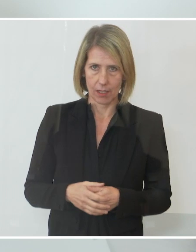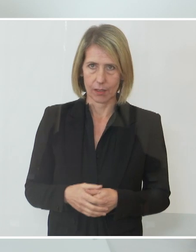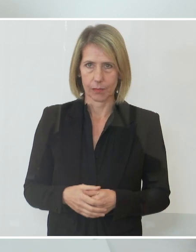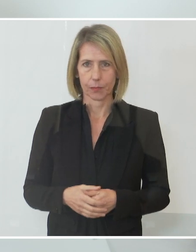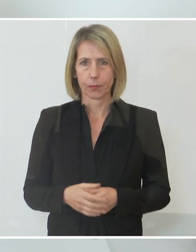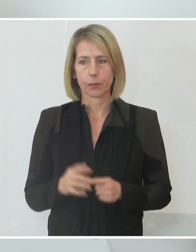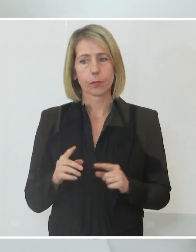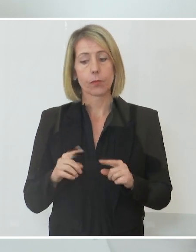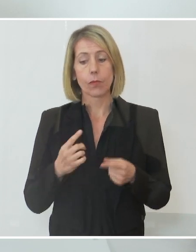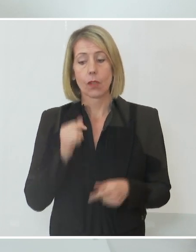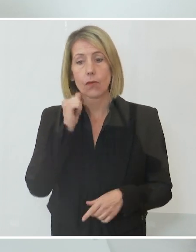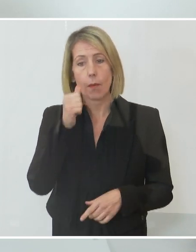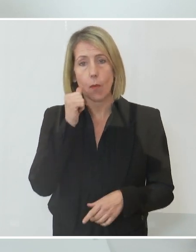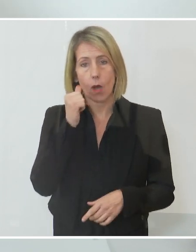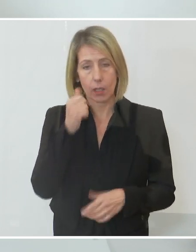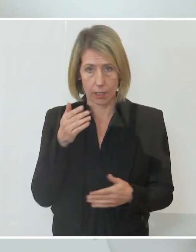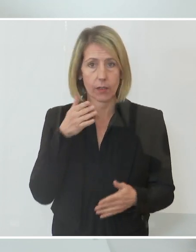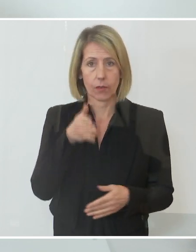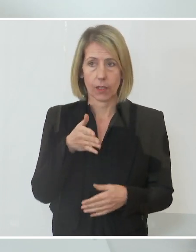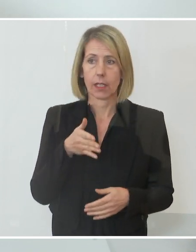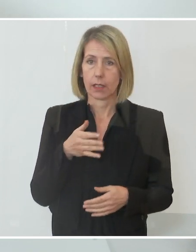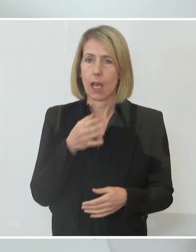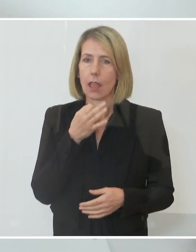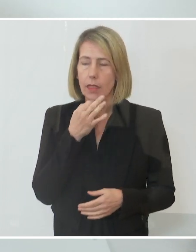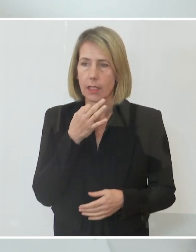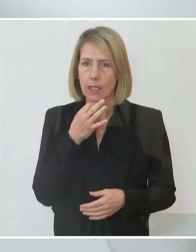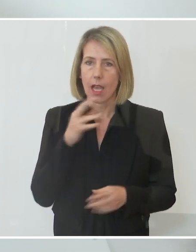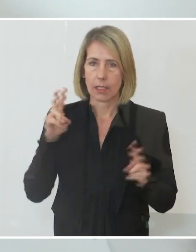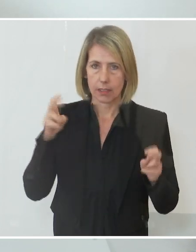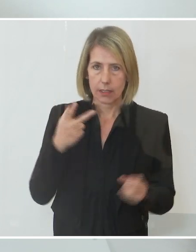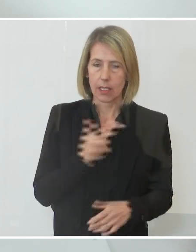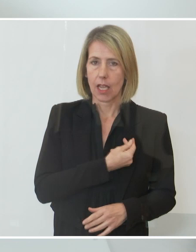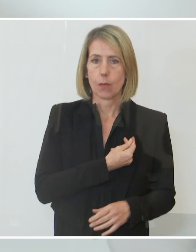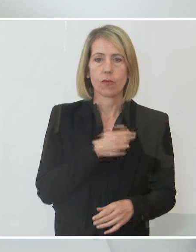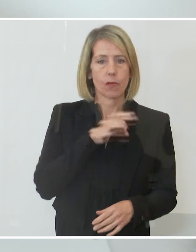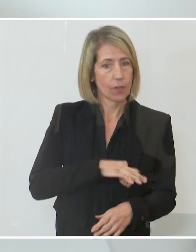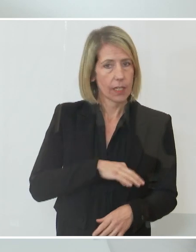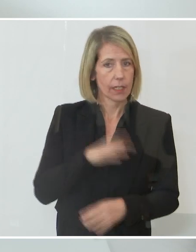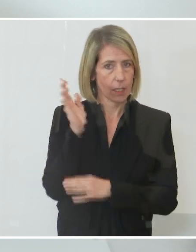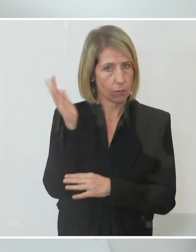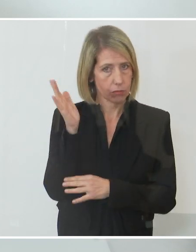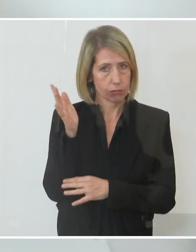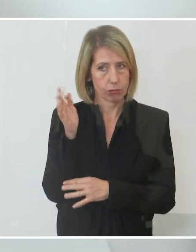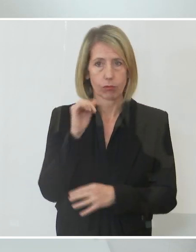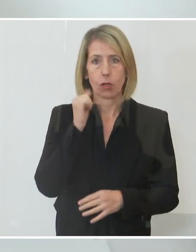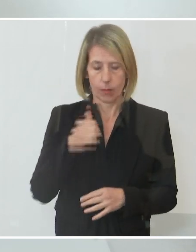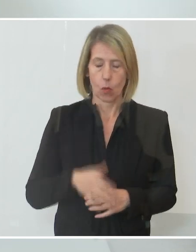Wir werden morgen an dieser Stelle die Details zur Impfpflicht gemeinsam vorstellen. Ich kann das aber nicht oft